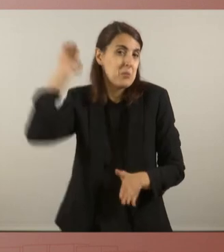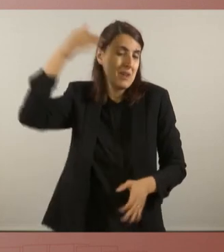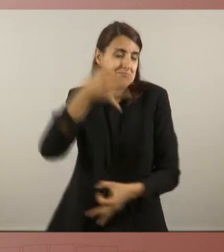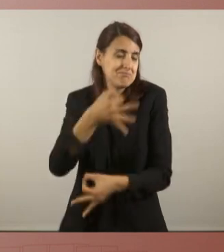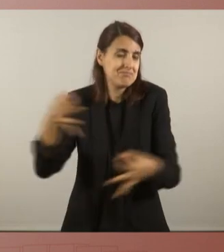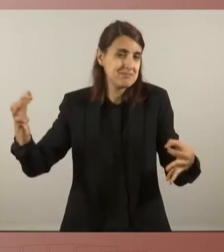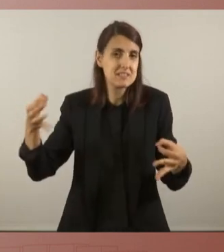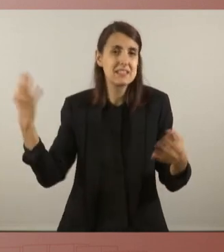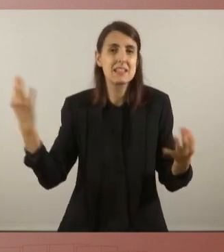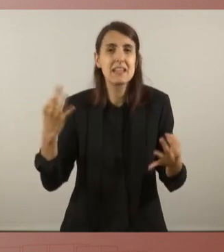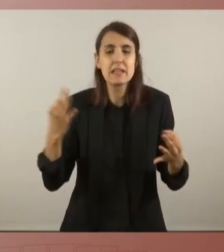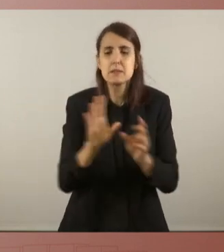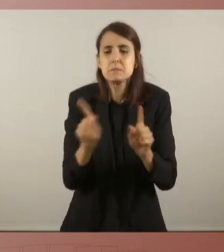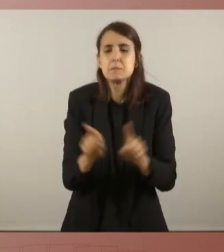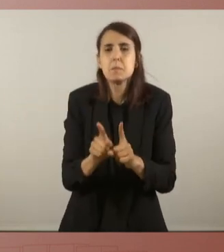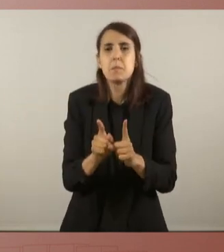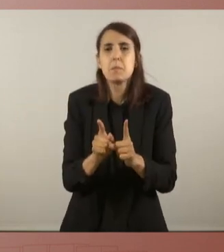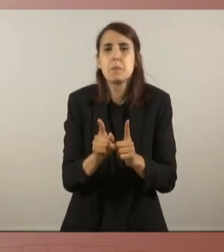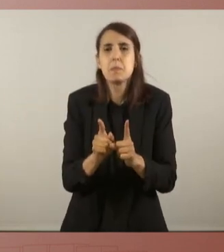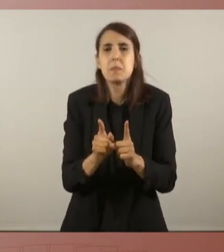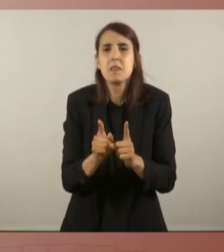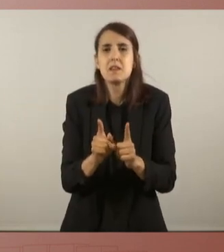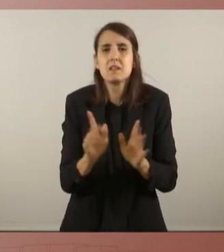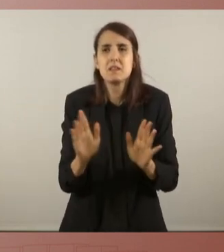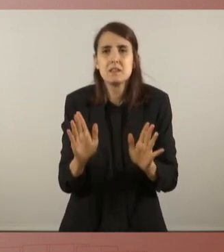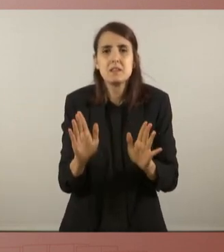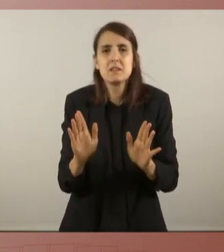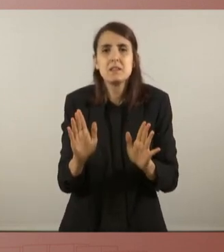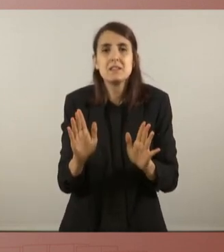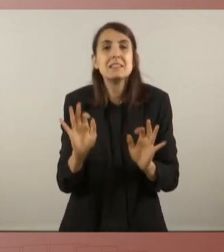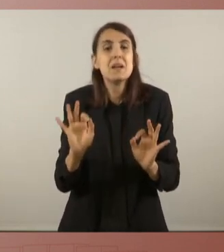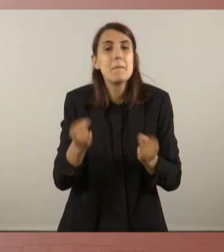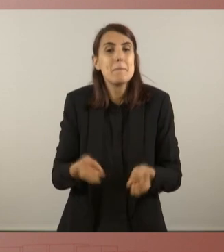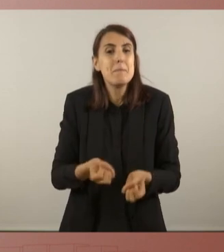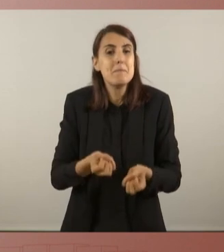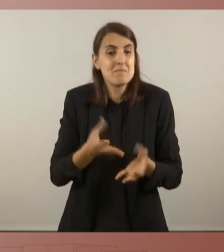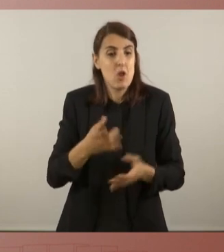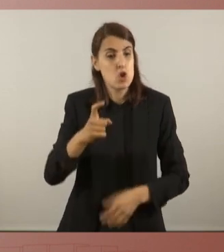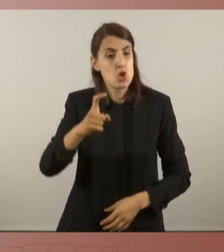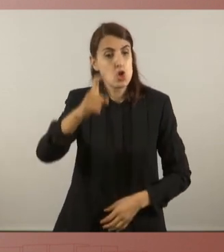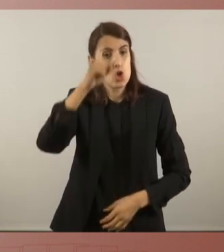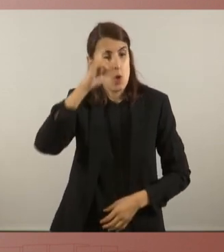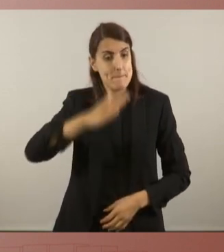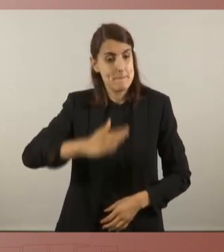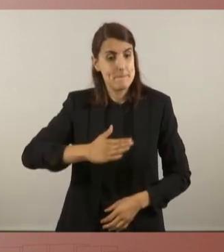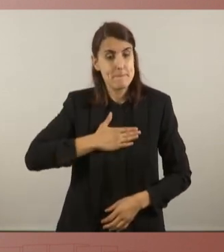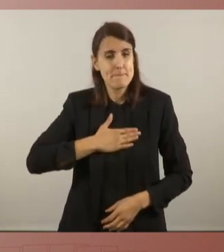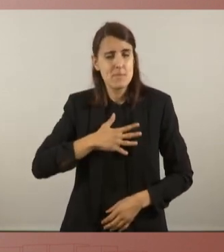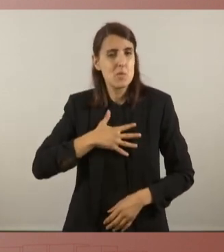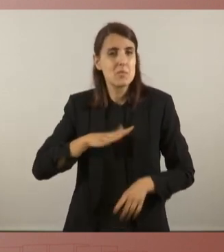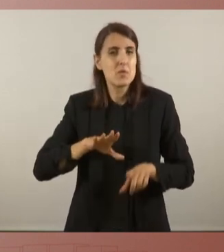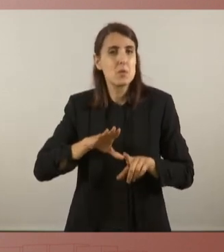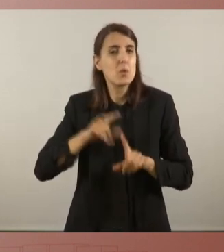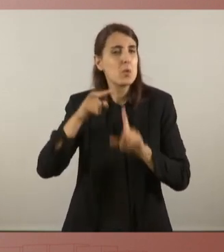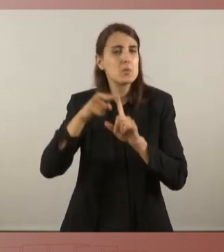ser una mena de la simple menció del seu... hauria de ser tal mena que la simple menció del seu nom servís per sempre com a